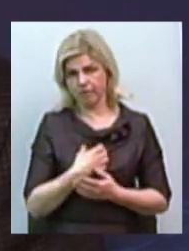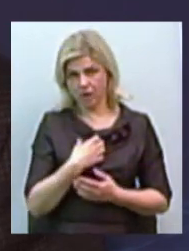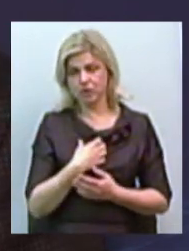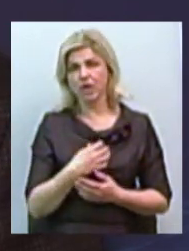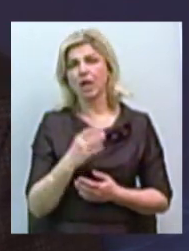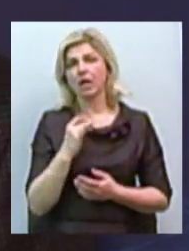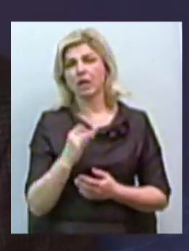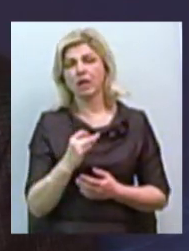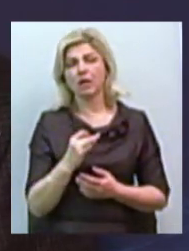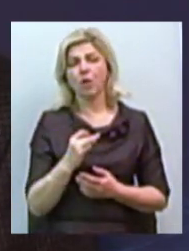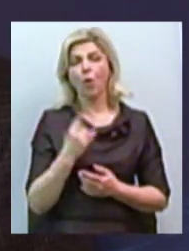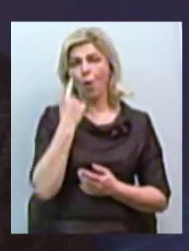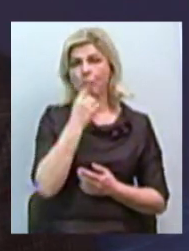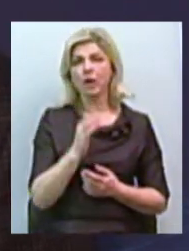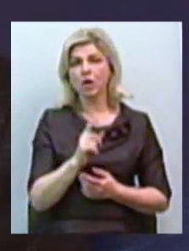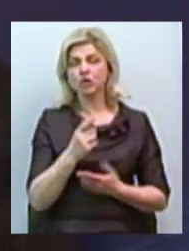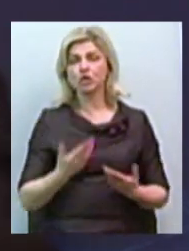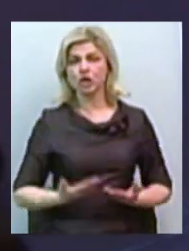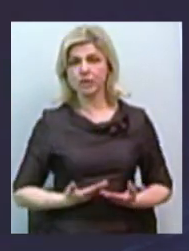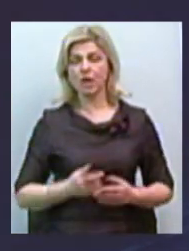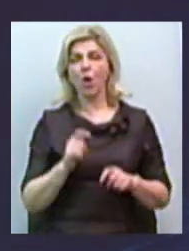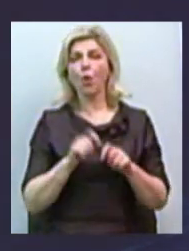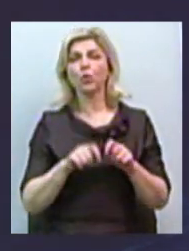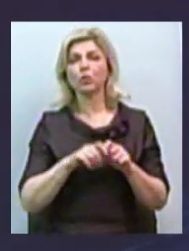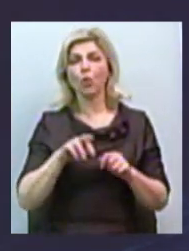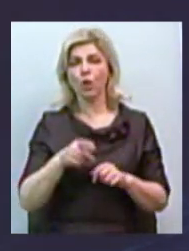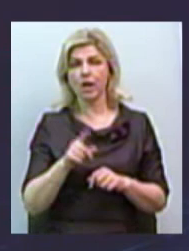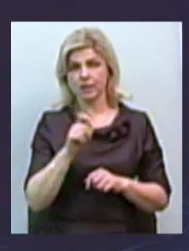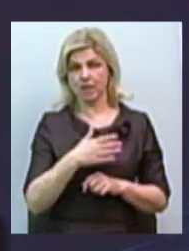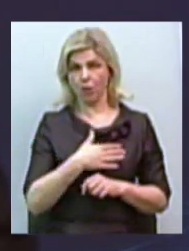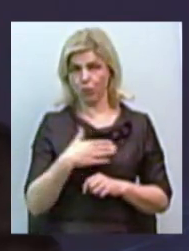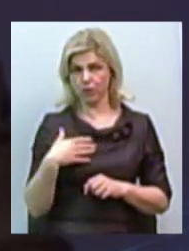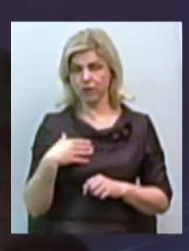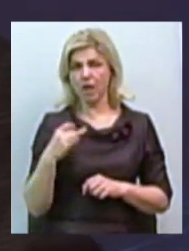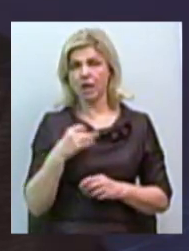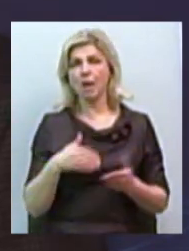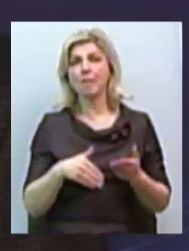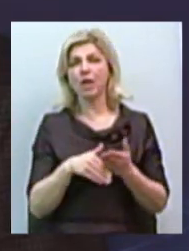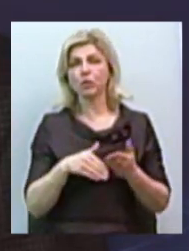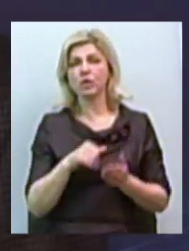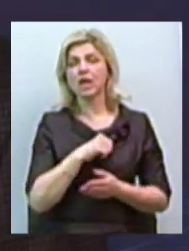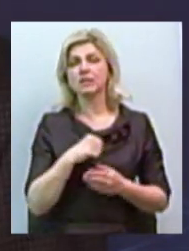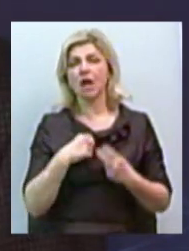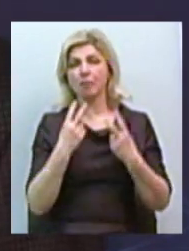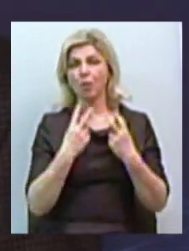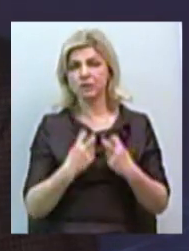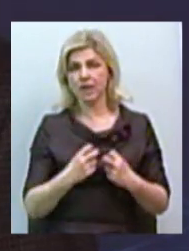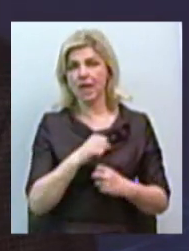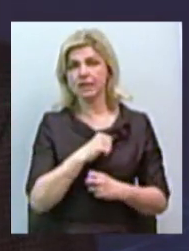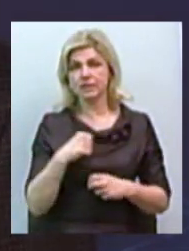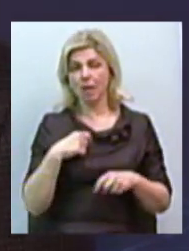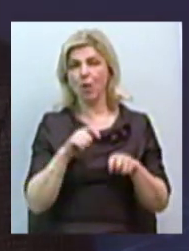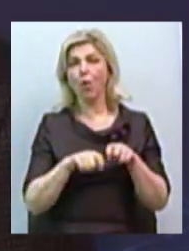імеє значення жінки, образу життя, її контроль за молочними железами. І метод самообслідування, метод самоконтроля, який проводиться